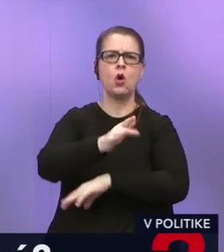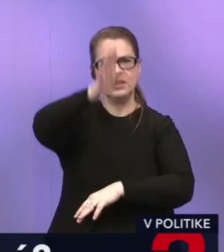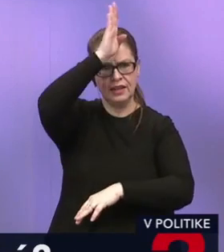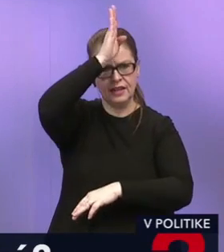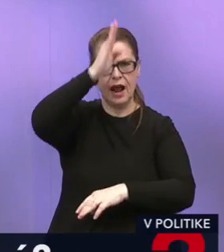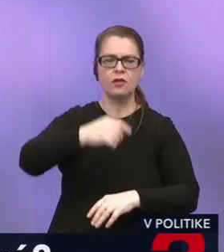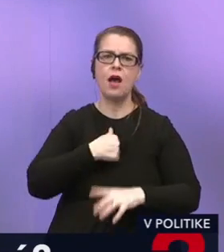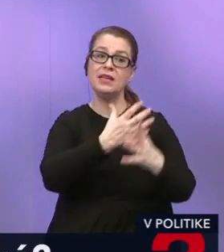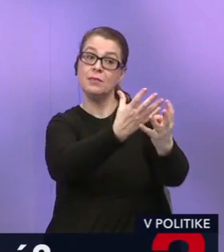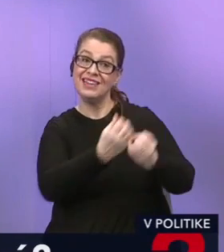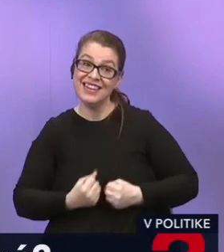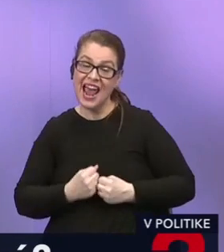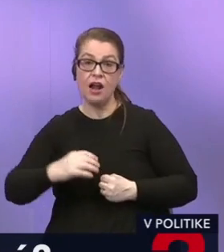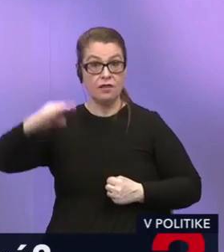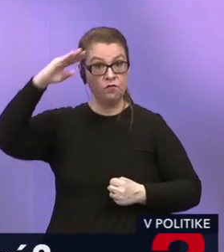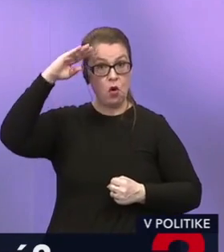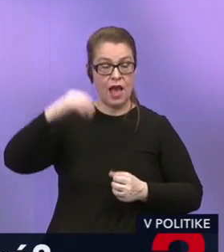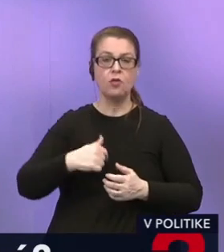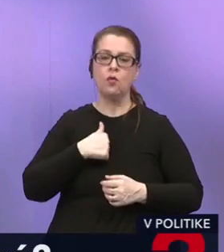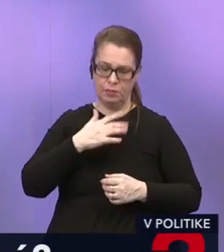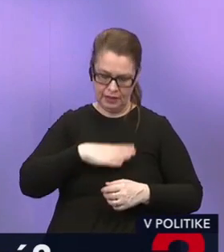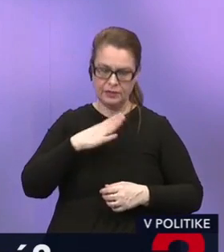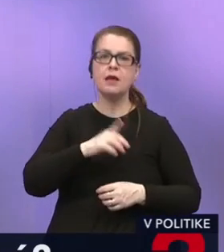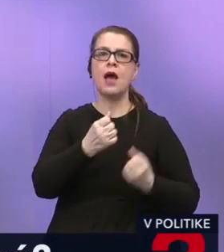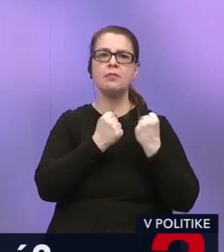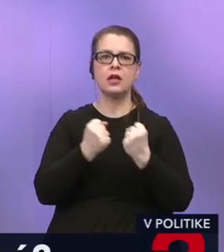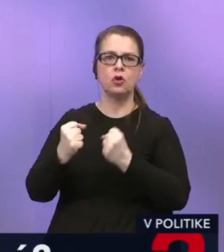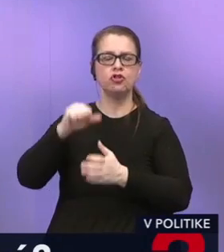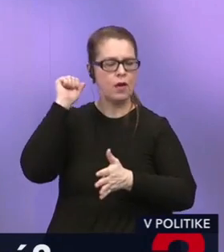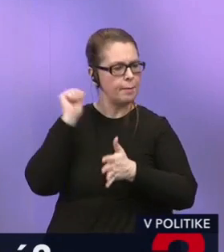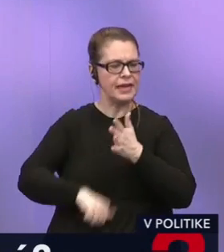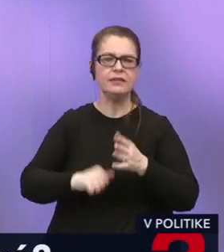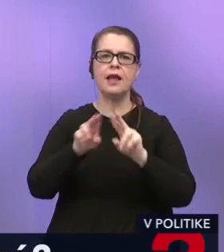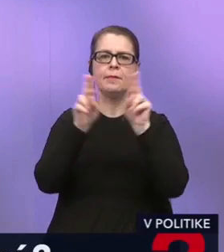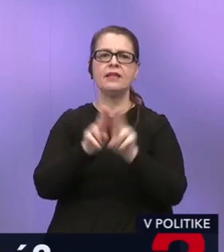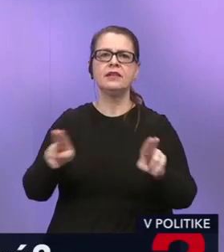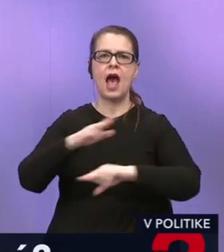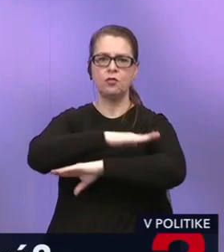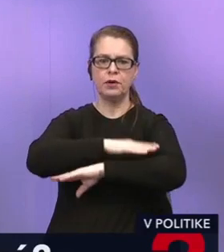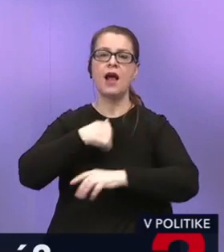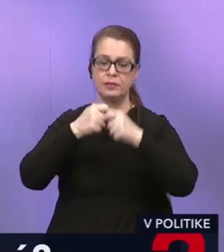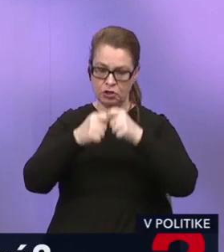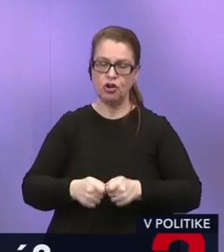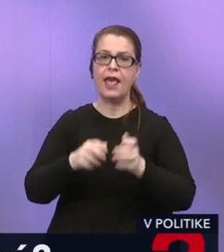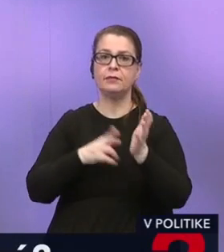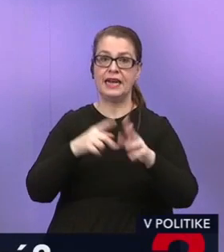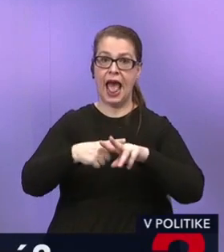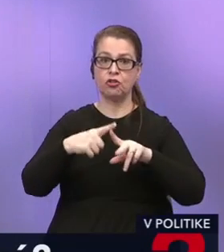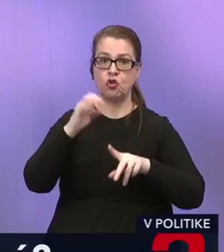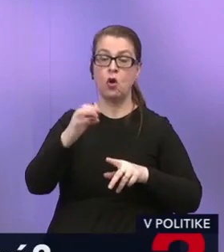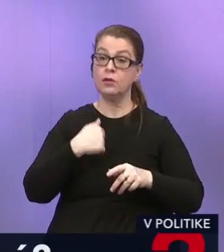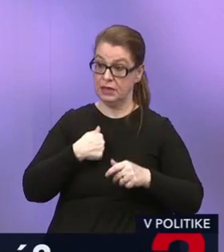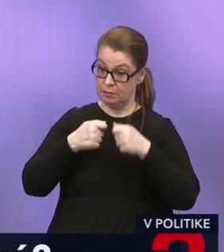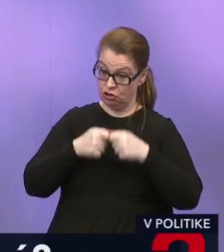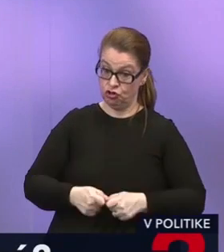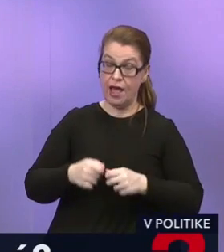stiahli z Iraku ešte vojakov. My sme za to, aby sa prísne dodržiavalo medzinárodné právo a sme členmi NATO. Ak sme členmi NATO, pán